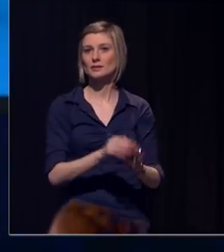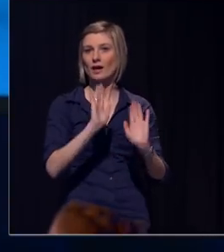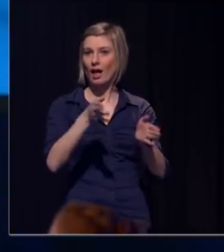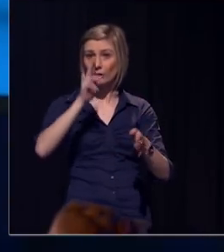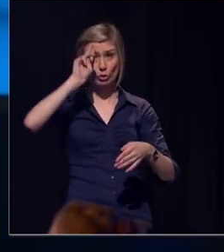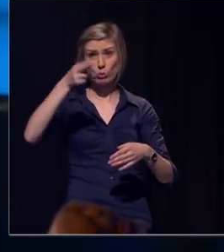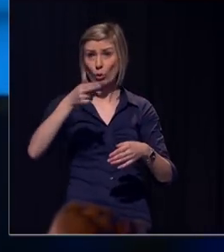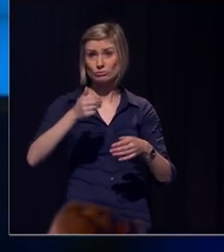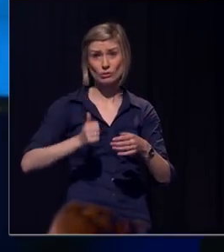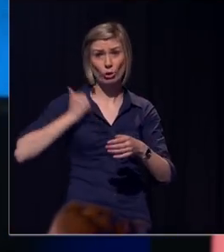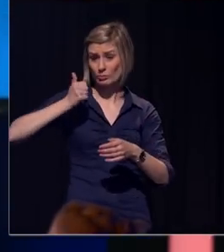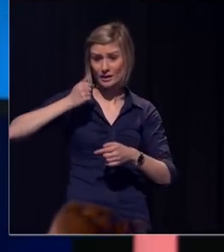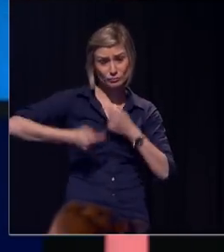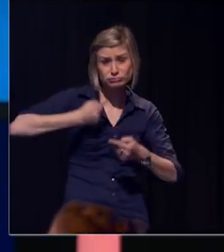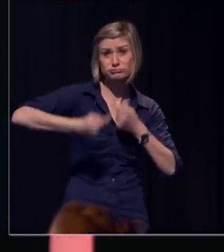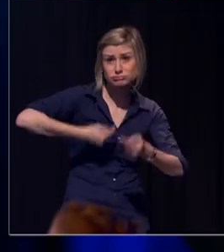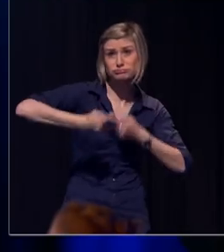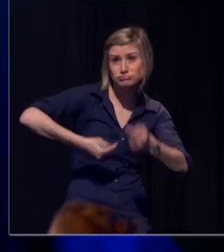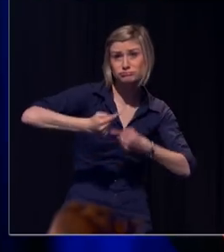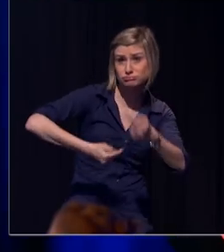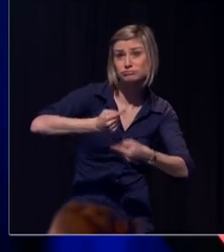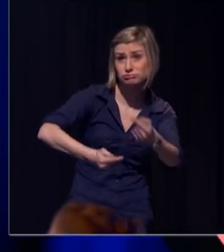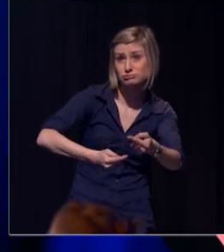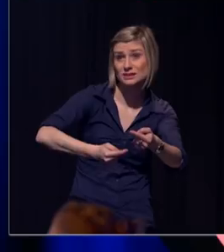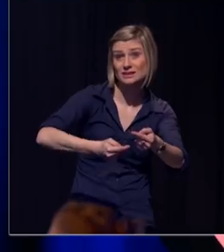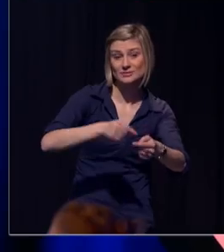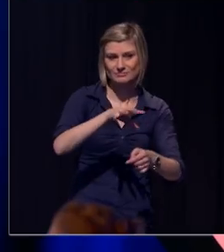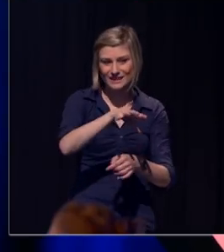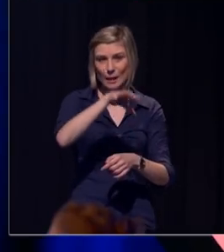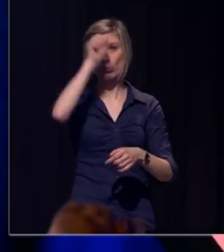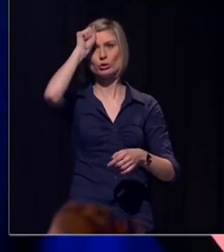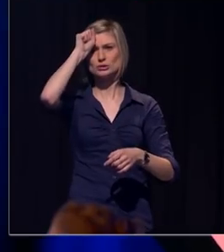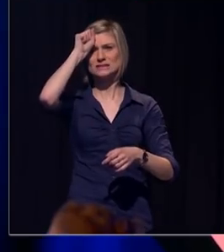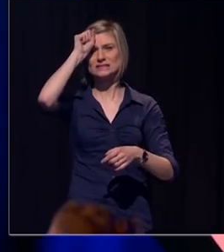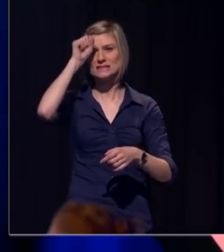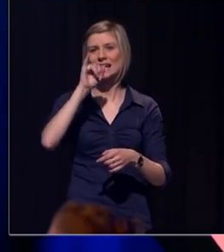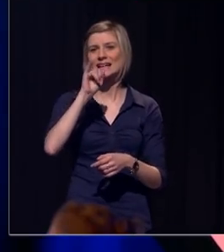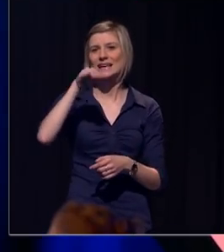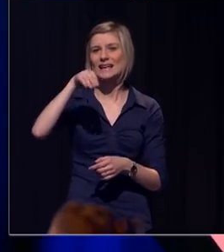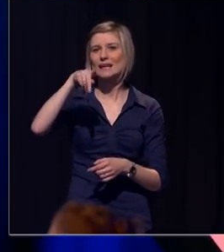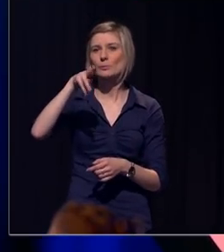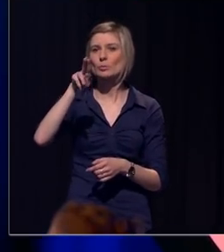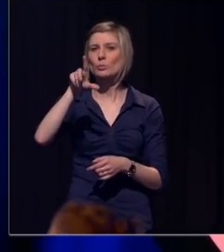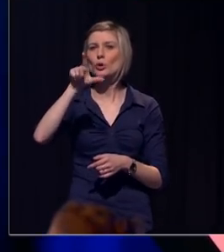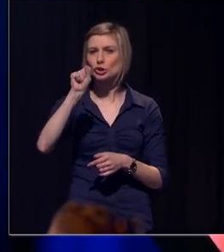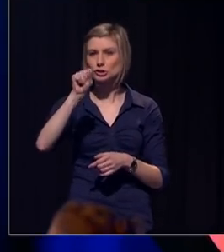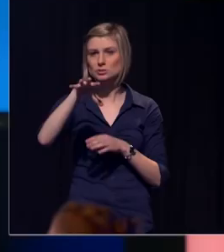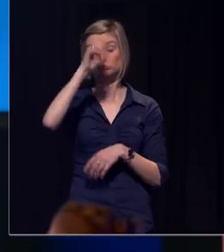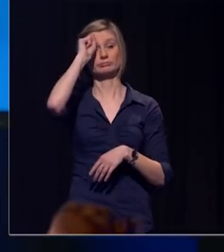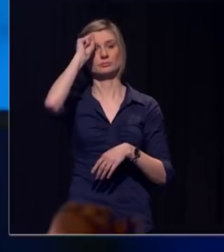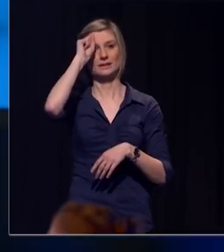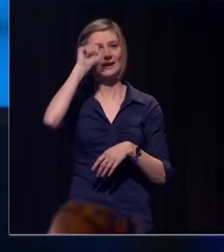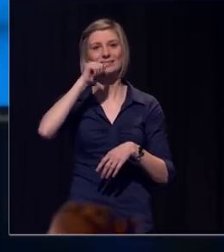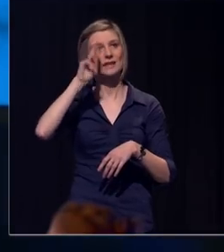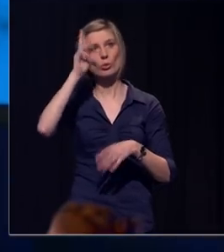draaien op automatische piloot. Dat is een impuls geworden. En een impuls is iets heel tricky. Dat doorbreekt je niet zomaar. Dat is ook een